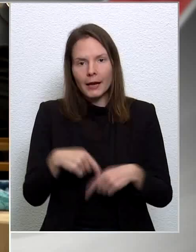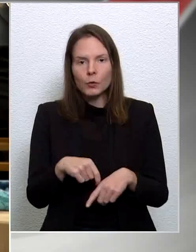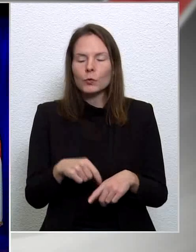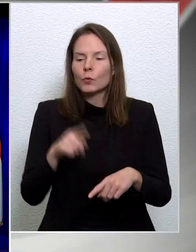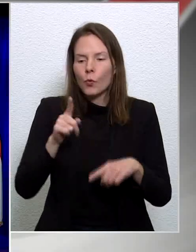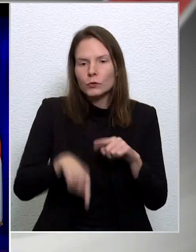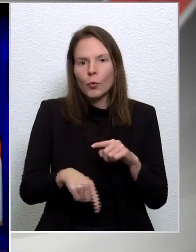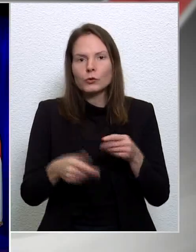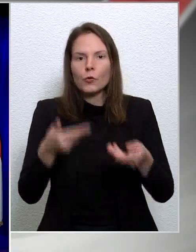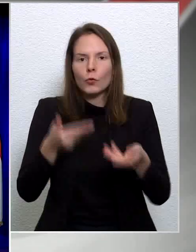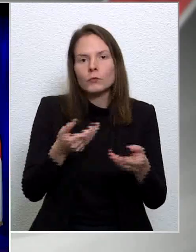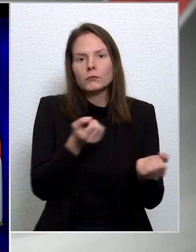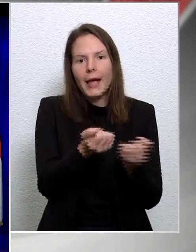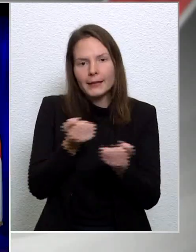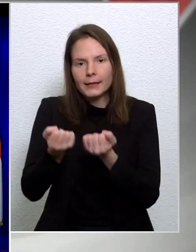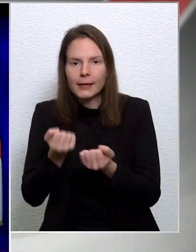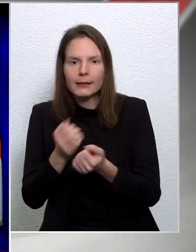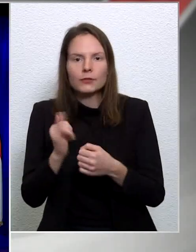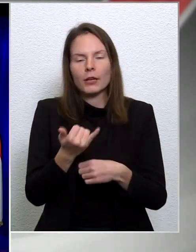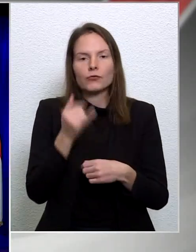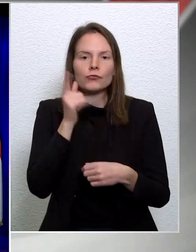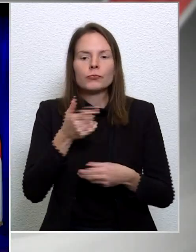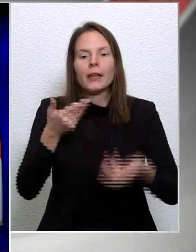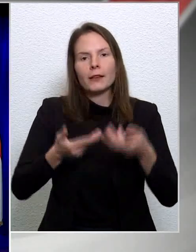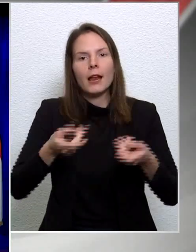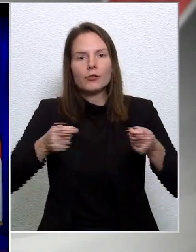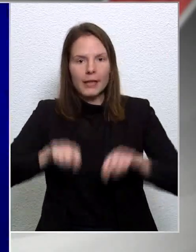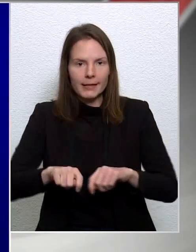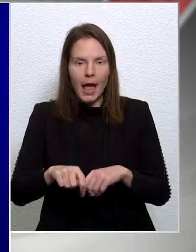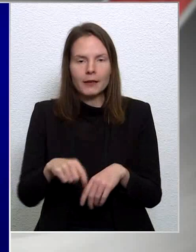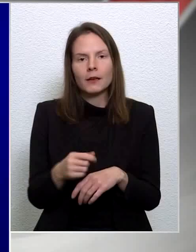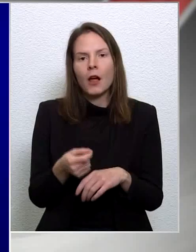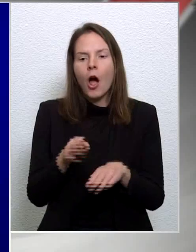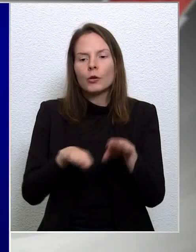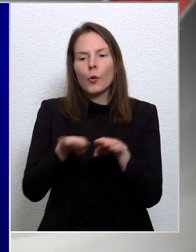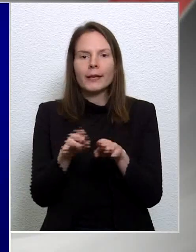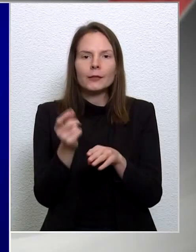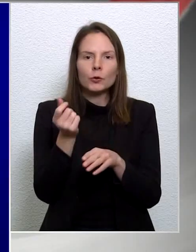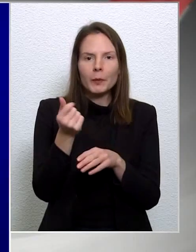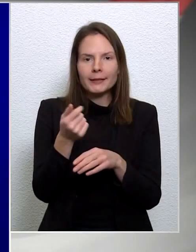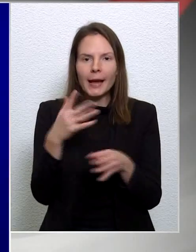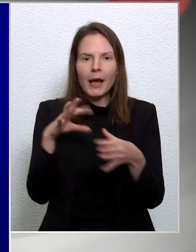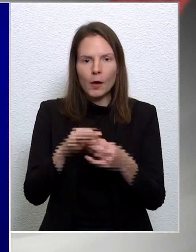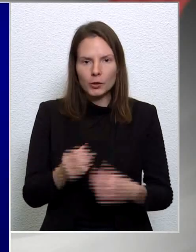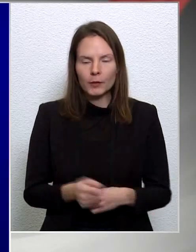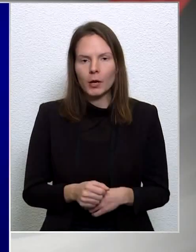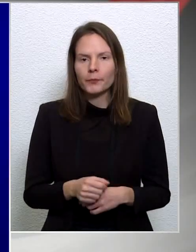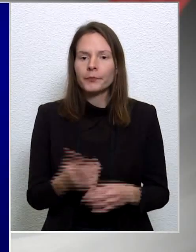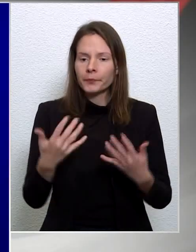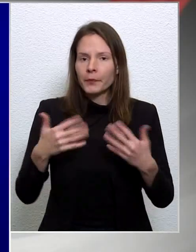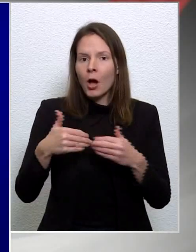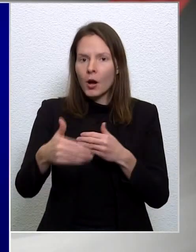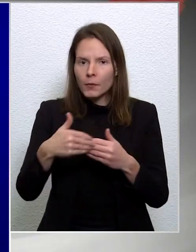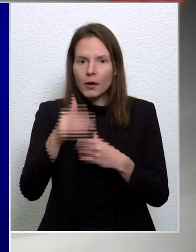egyeztetések és a tárgyalások lezárásának lehetőségét a kohéziós pénzekkel kapcsolatban is, azaz záros határidőn belül